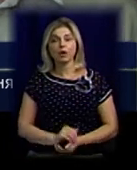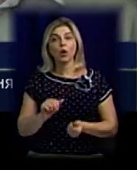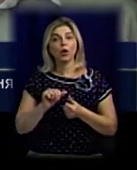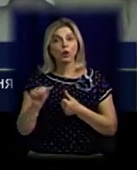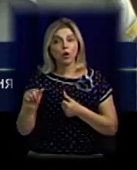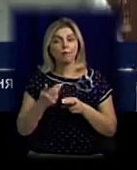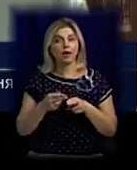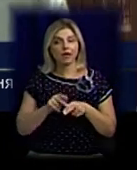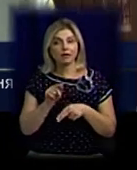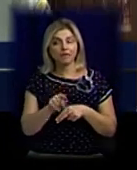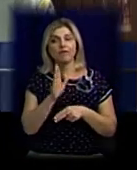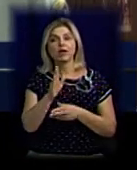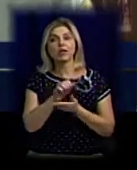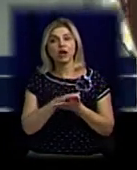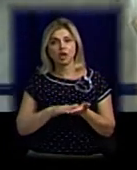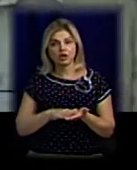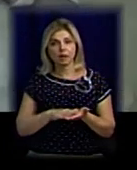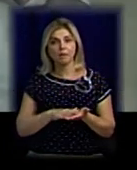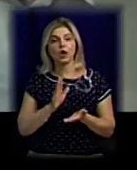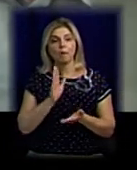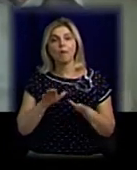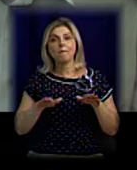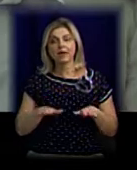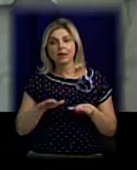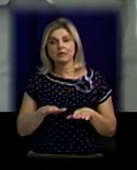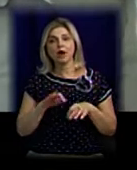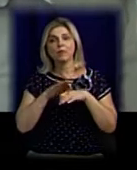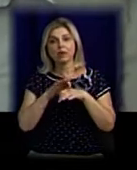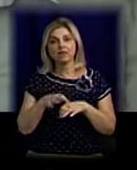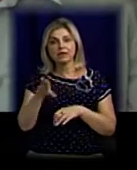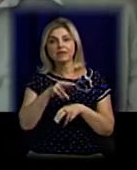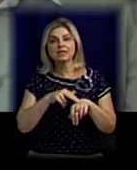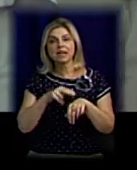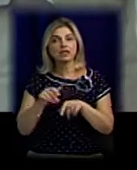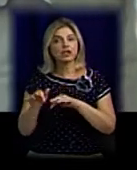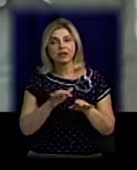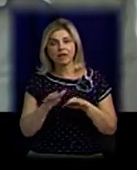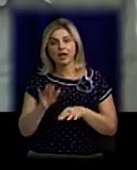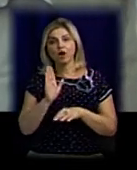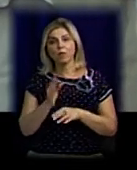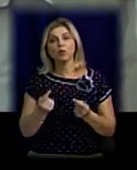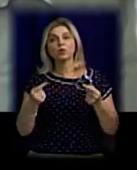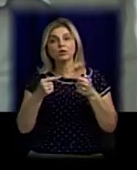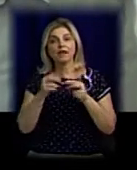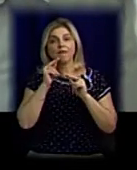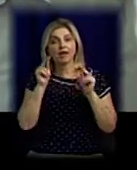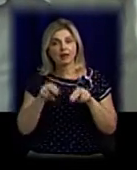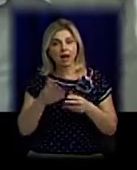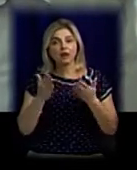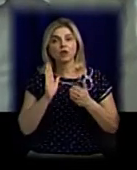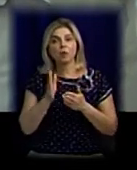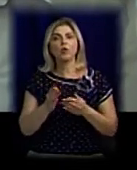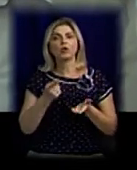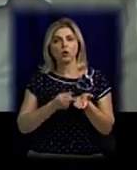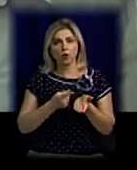Помімо цього, в подальшому буде проведено всіх слідчих дій і встановлення вини, якщо встановлена була вина. Крім того,